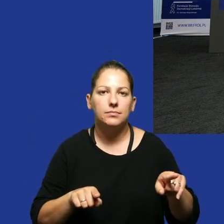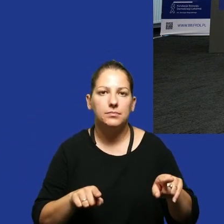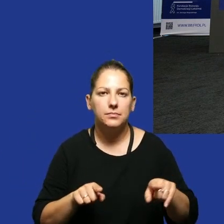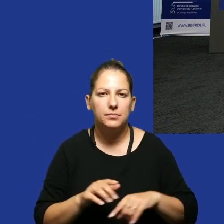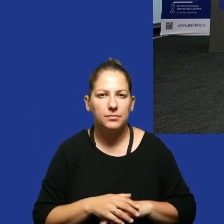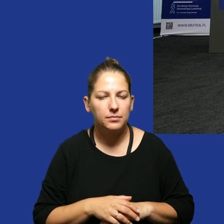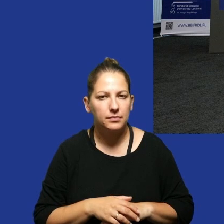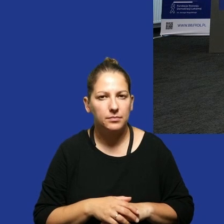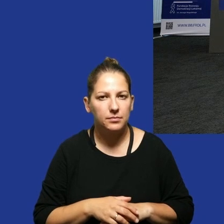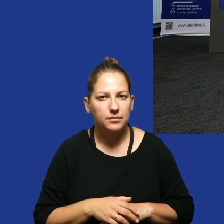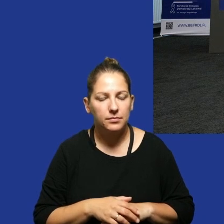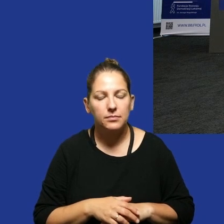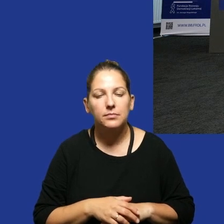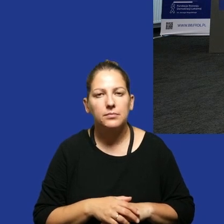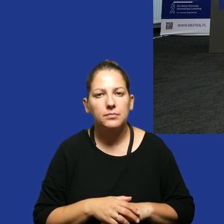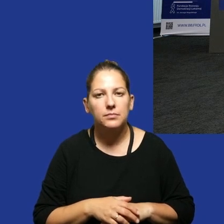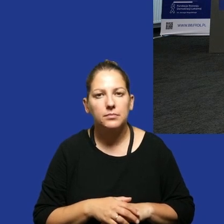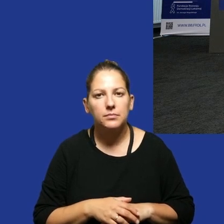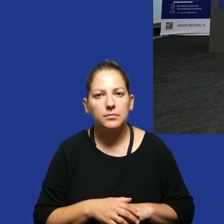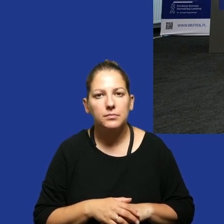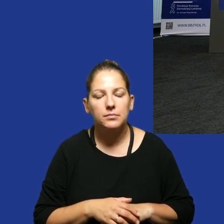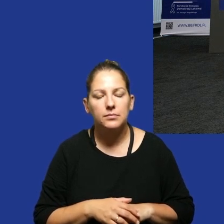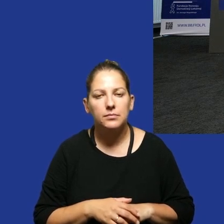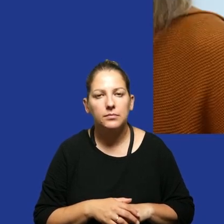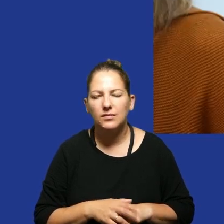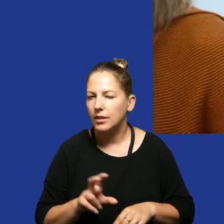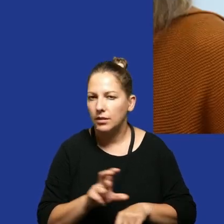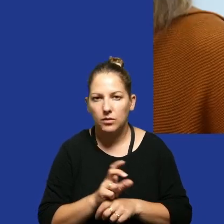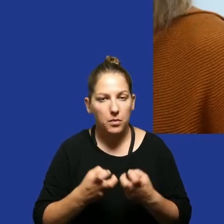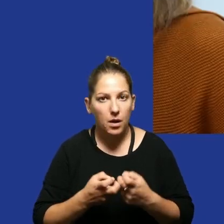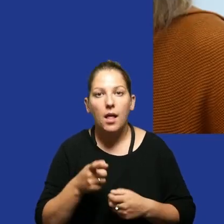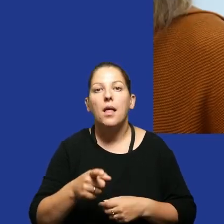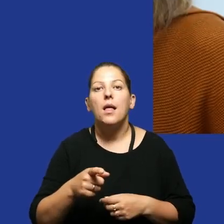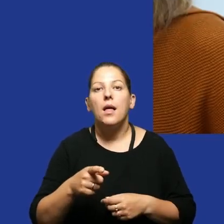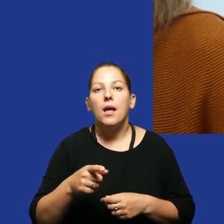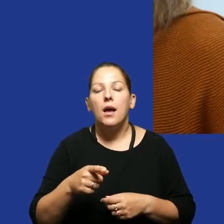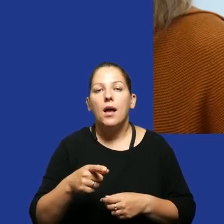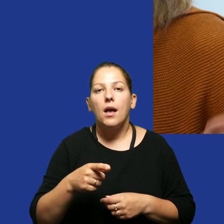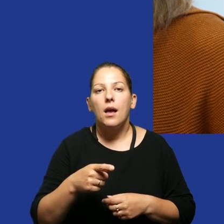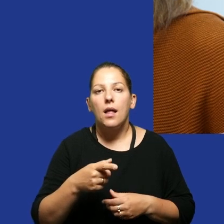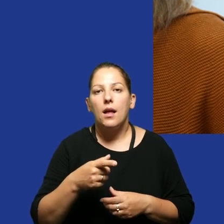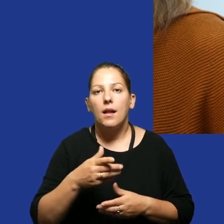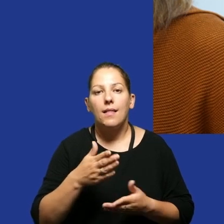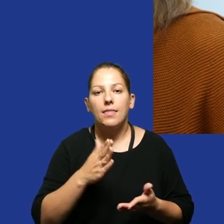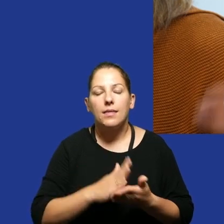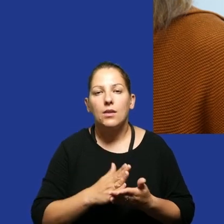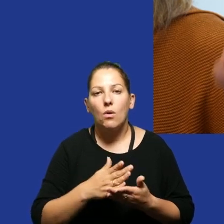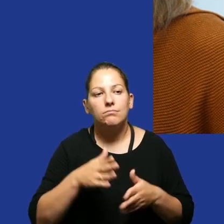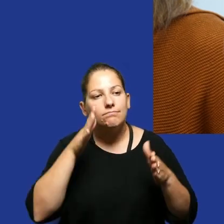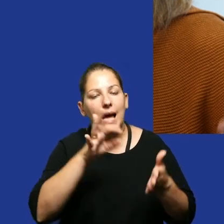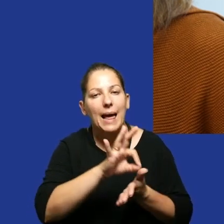techami. I to jest o tyle interesujące, że i też chciałbym na to zwrócić uwagę, że działalność pory drogową można prowadzić nie tylko we względem